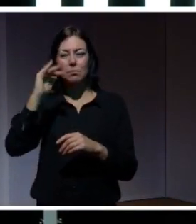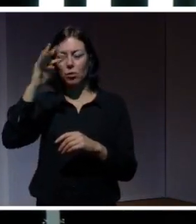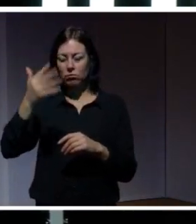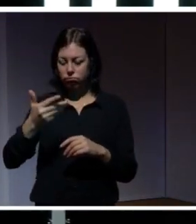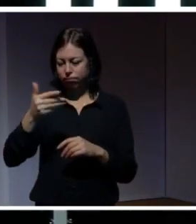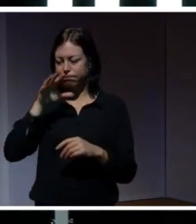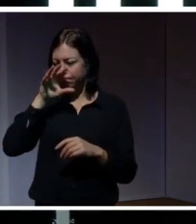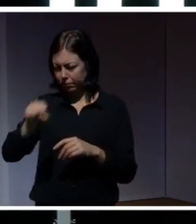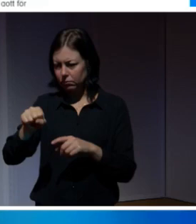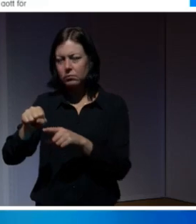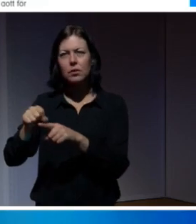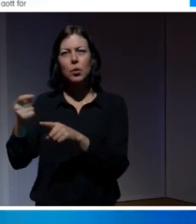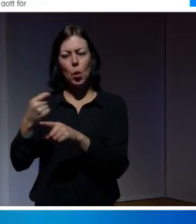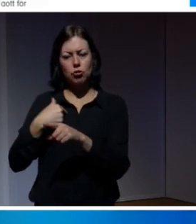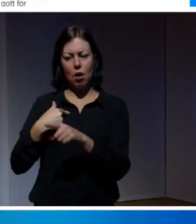reflektera lite grann.